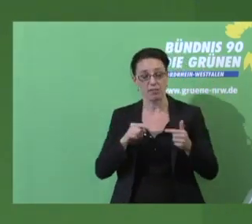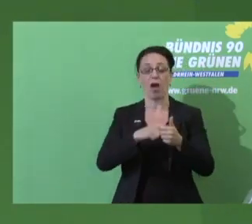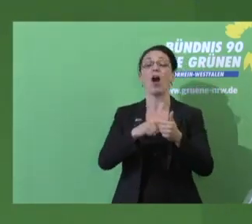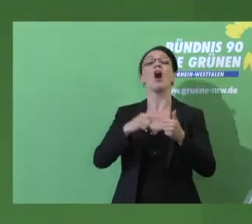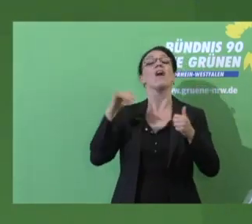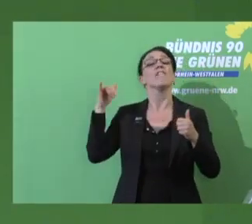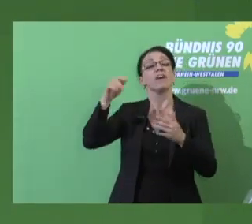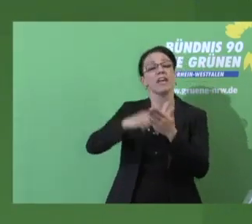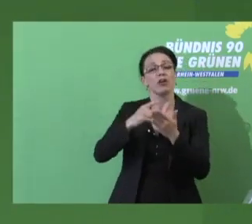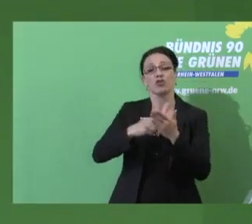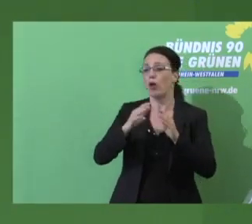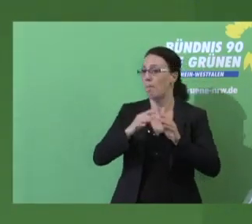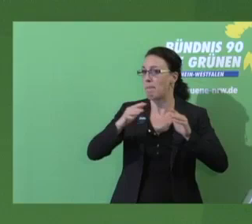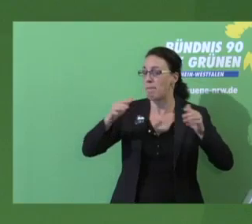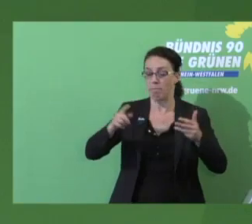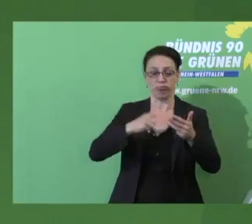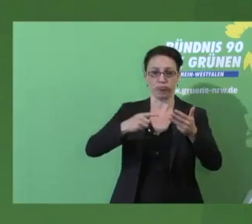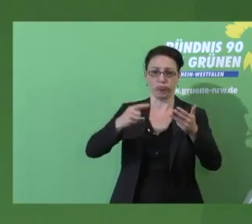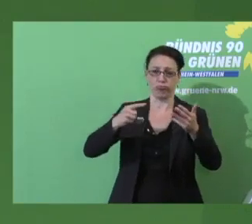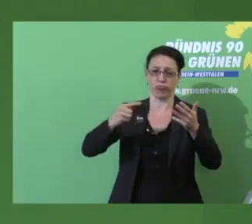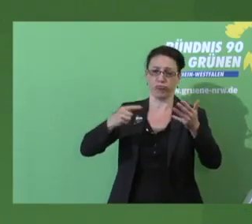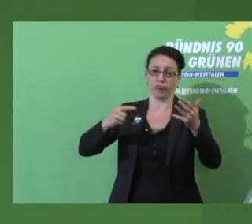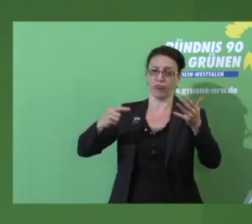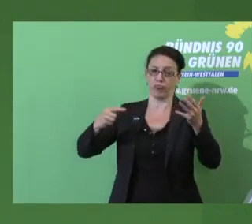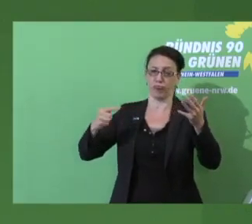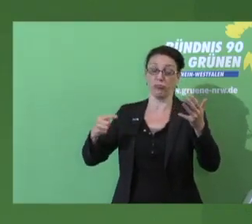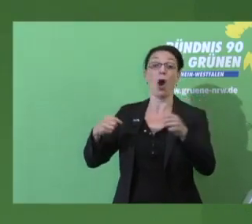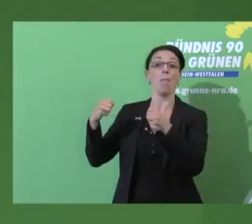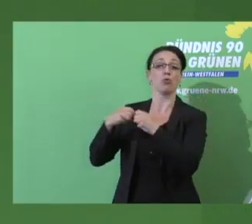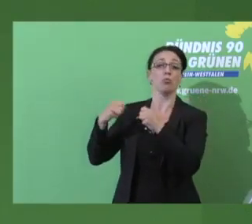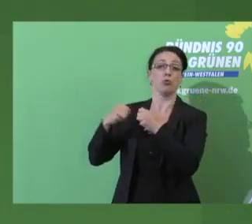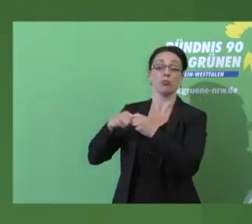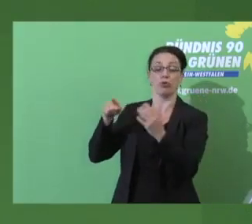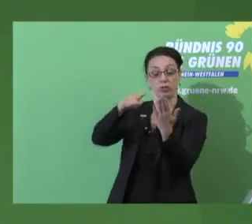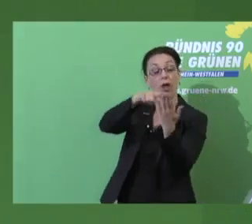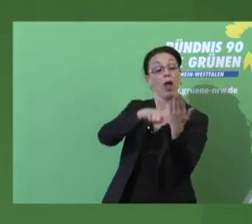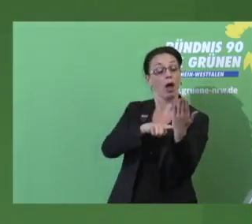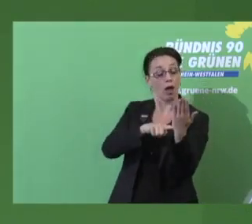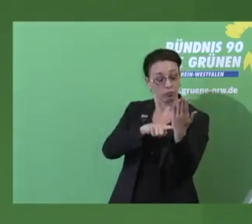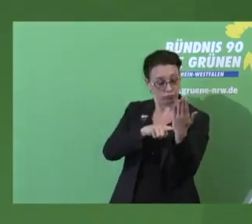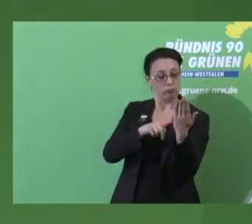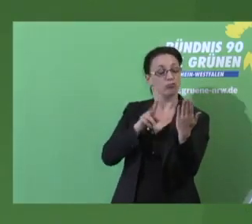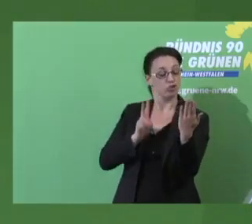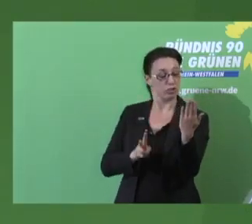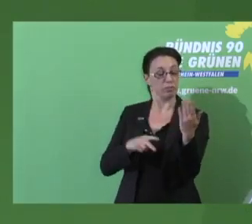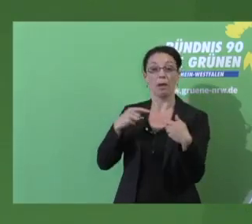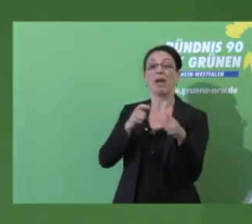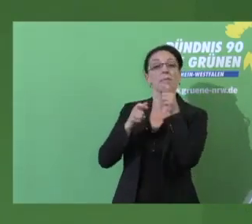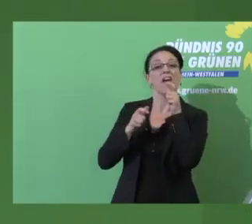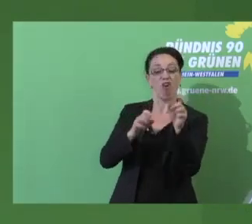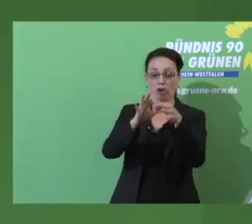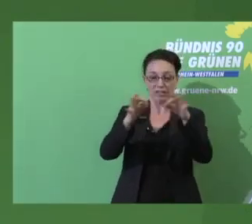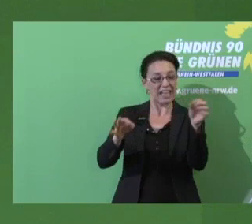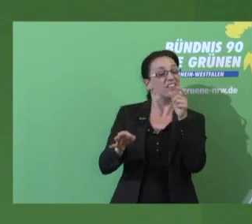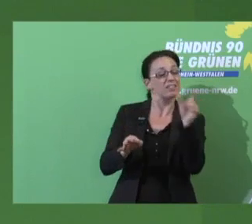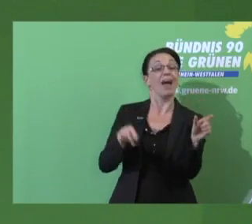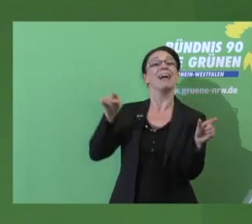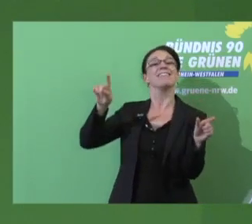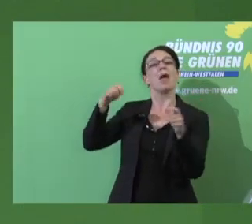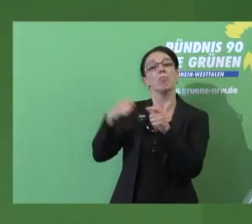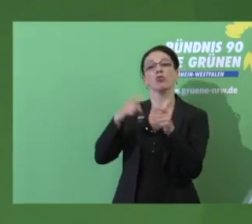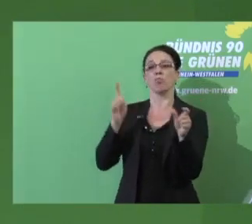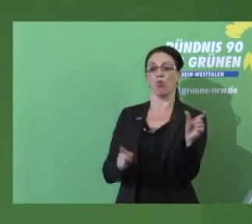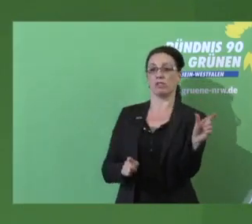ausbauen, die eine Einbindung des Luftverkehrs in den Emissionshandel sorgen. Ja, stimme ich grundsätzlich zu. Aber da steht immer, der Bund muss. Der Bund muss